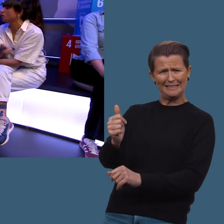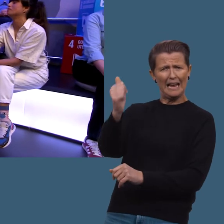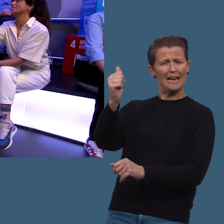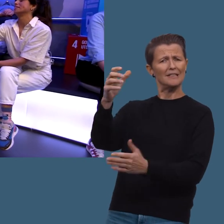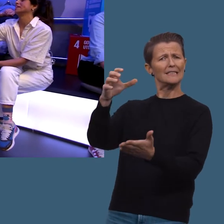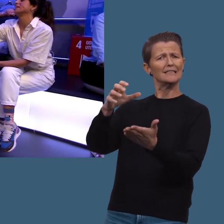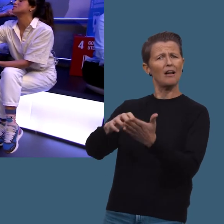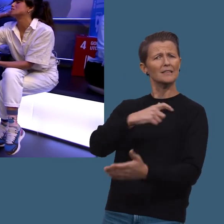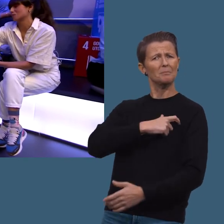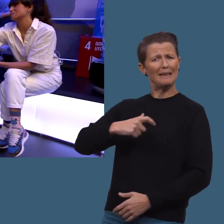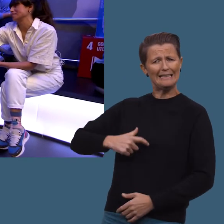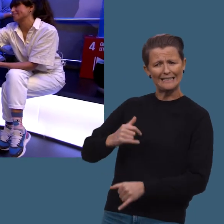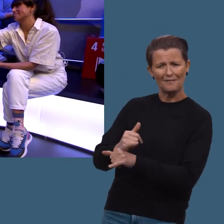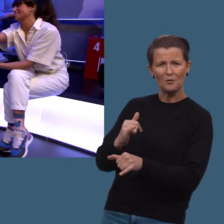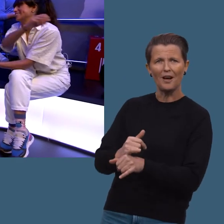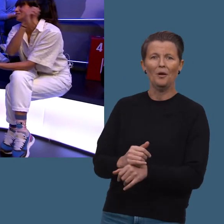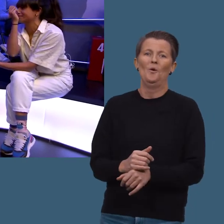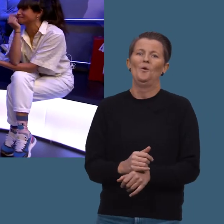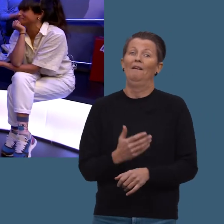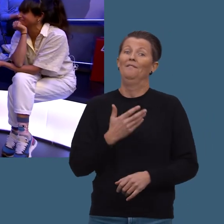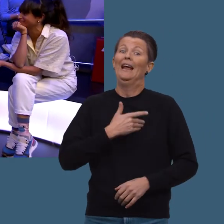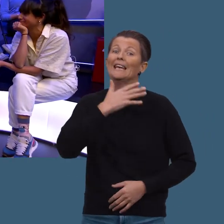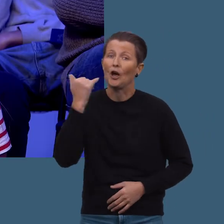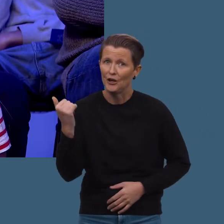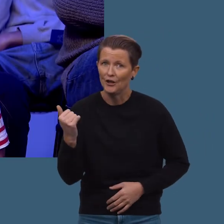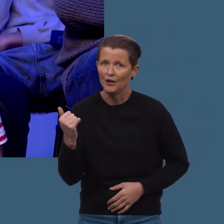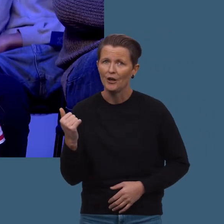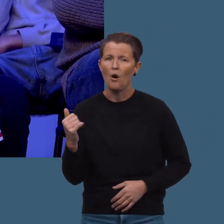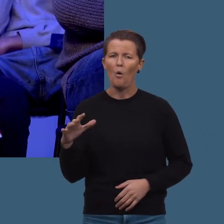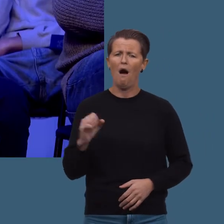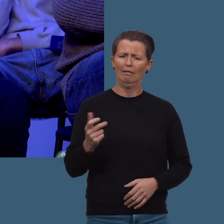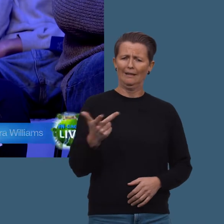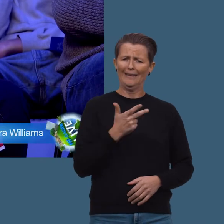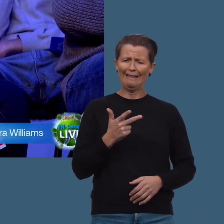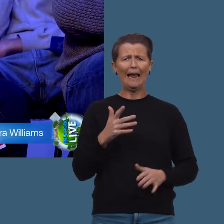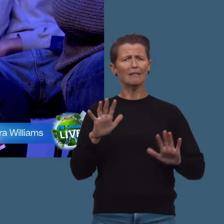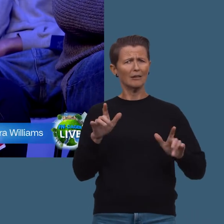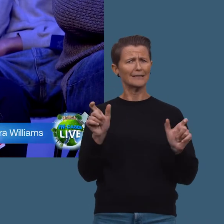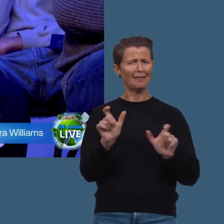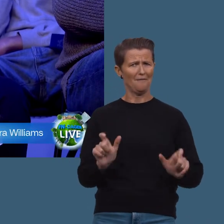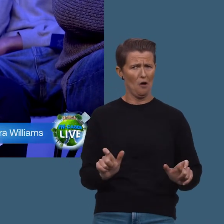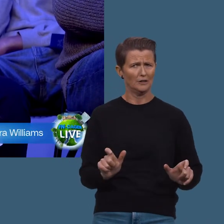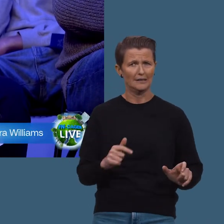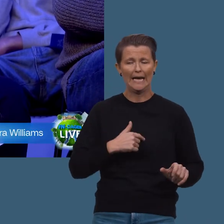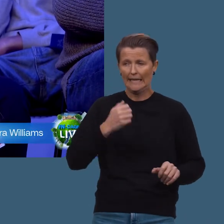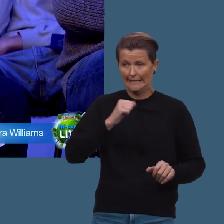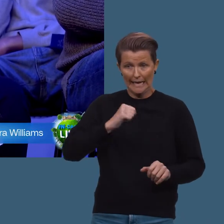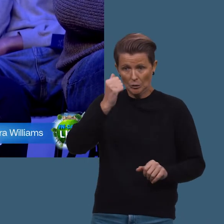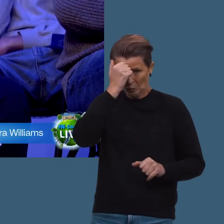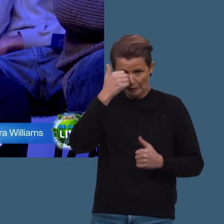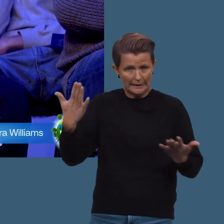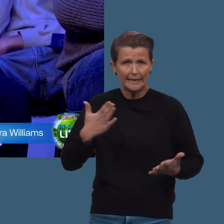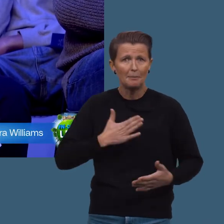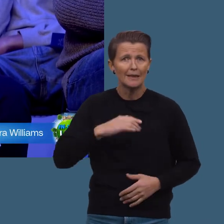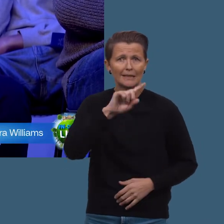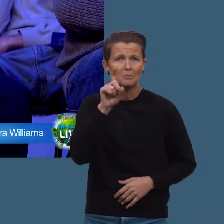selveste statsministeren? Det var veldig gøy, men jeg tror vi alle tre var ganske nervøse. Altså jeg husker ikke